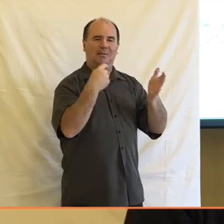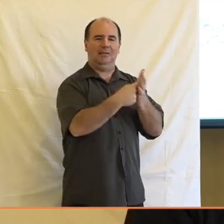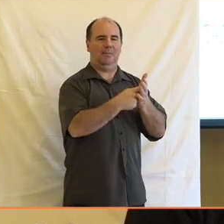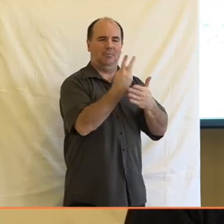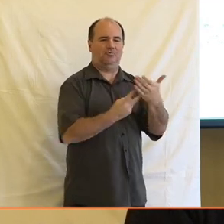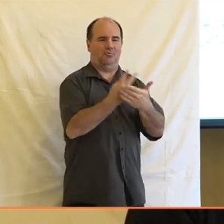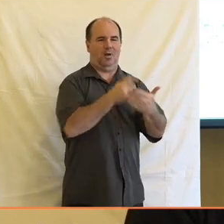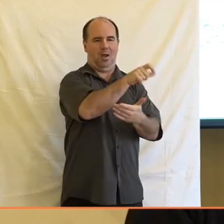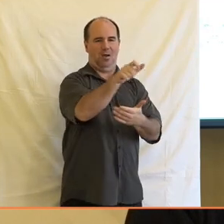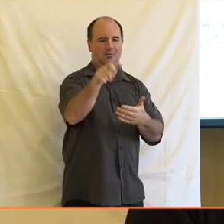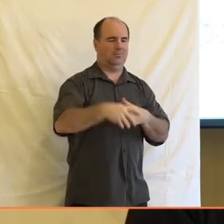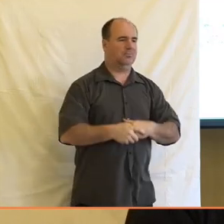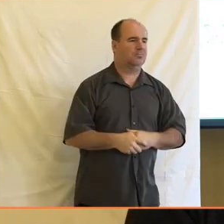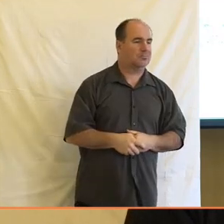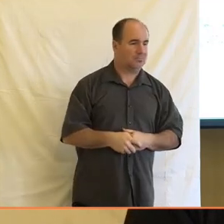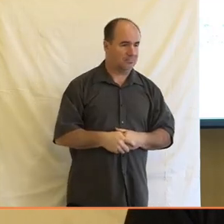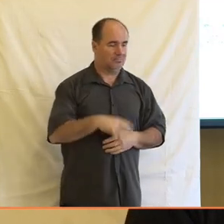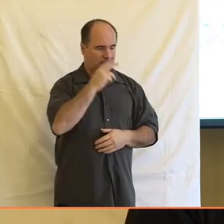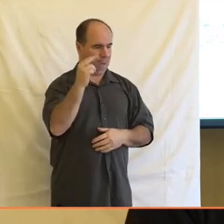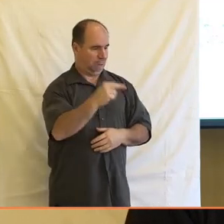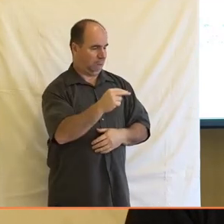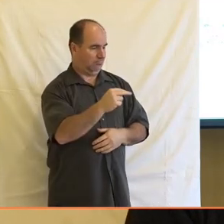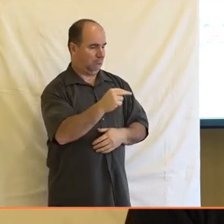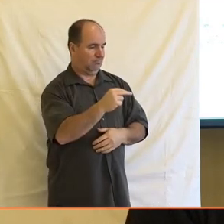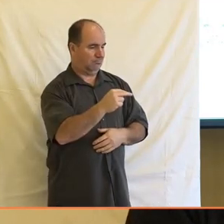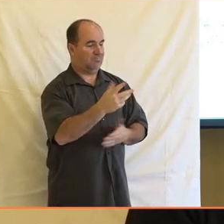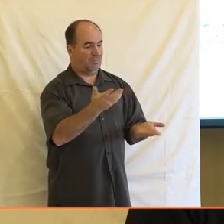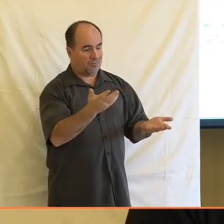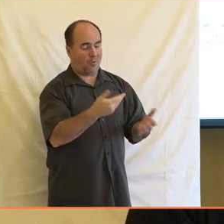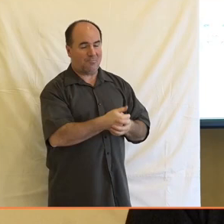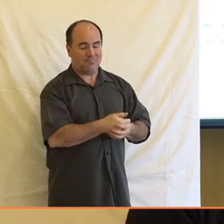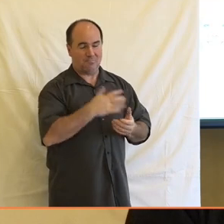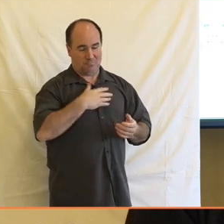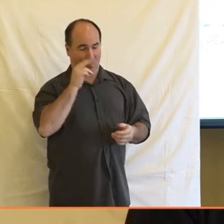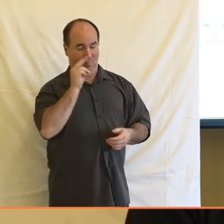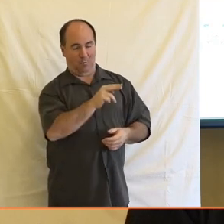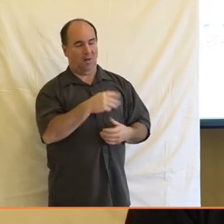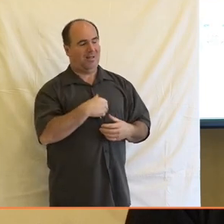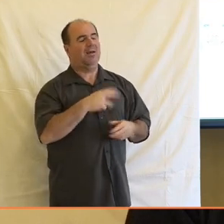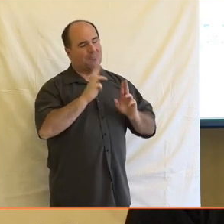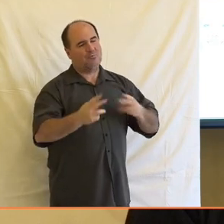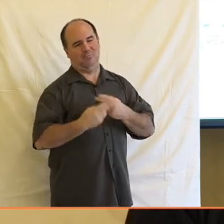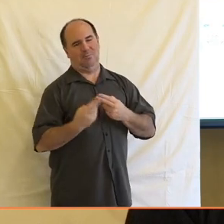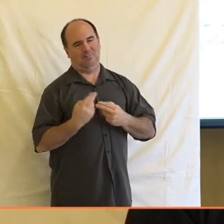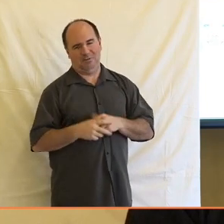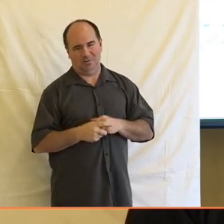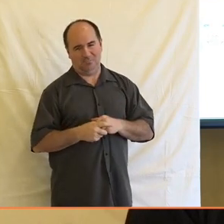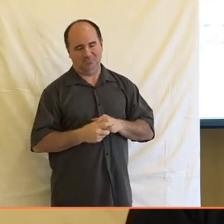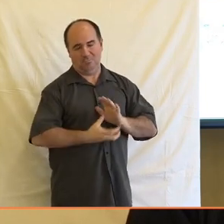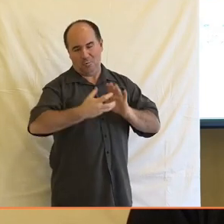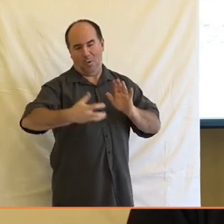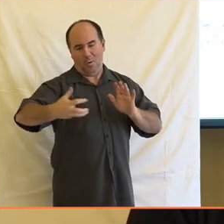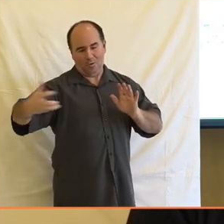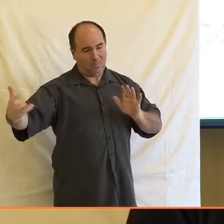Bez pochyby je to fenomen, který z mého hlupohledu může být nebezpečný právě tím tou dlouhodobostí. To